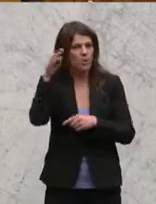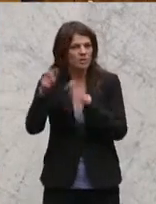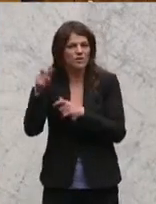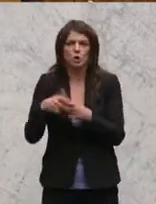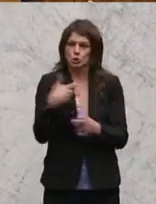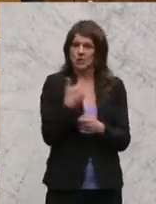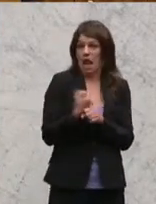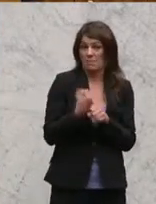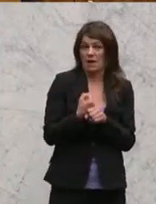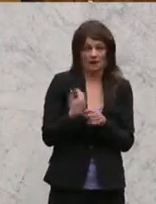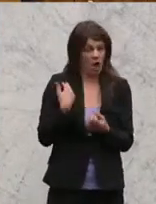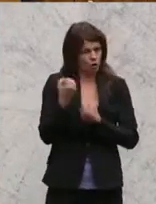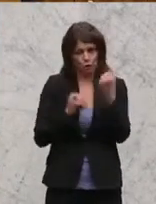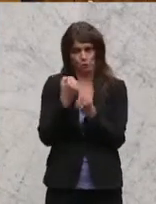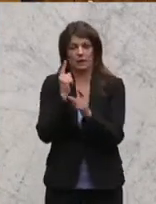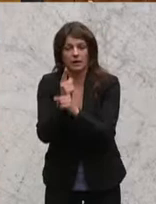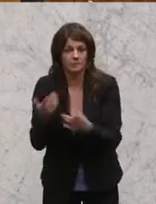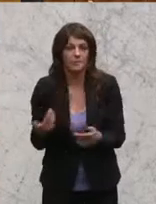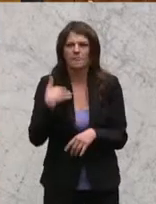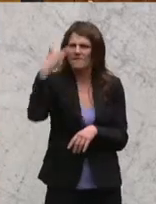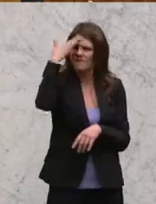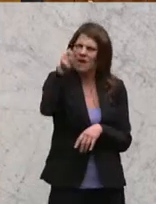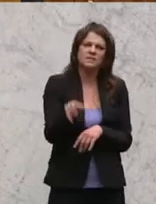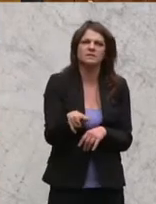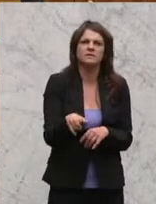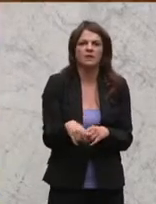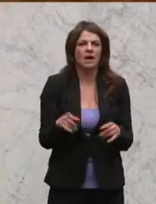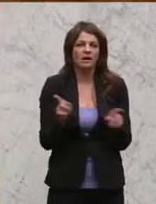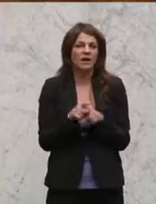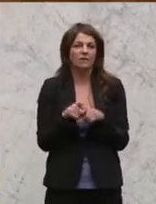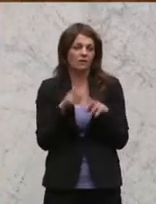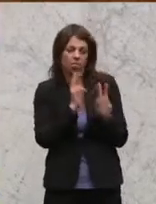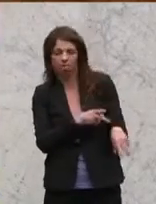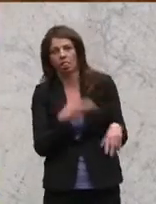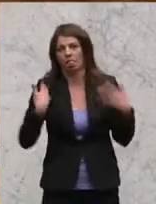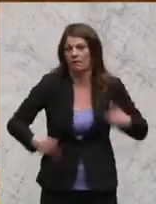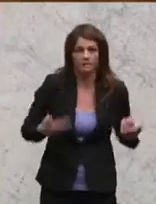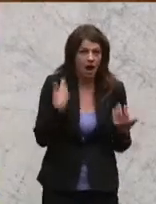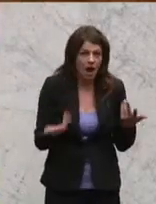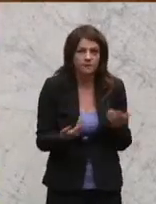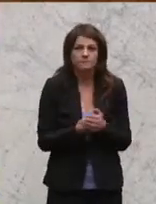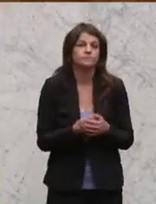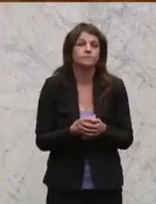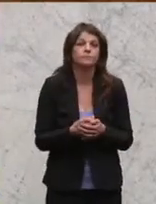Sozialarbeiter schwierig war. Wir wissen, dass er verwahrlost war, dass er offensichtlich